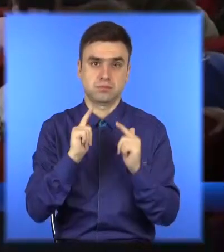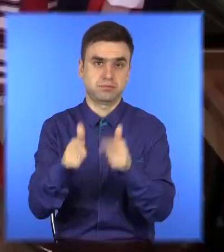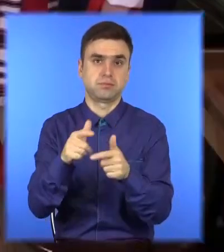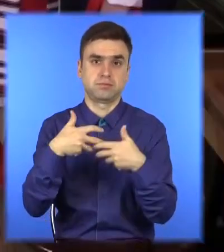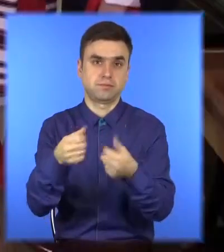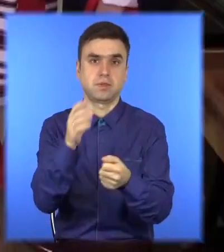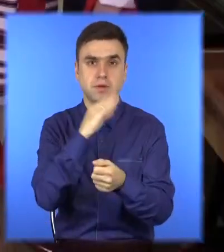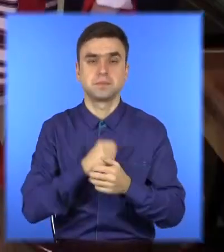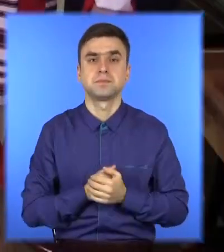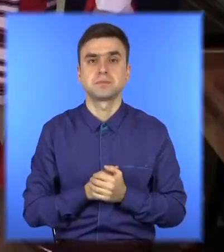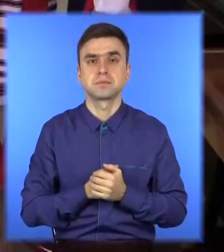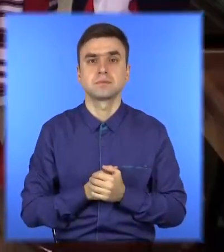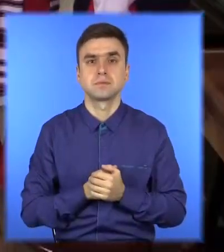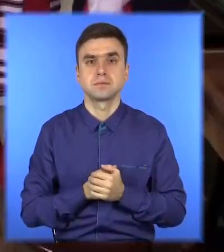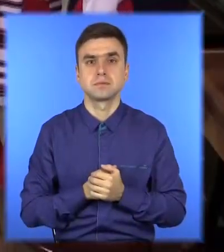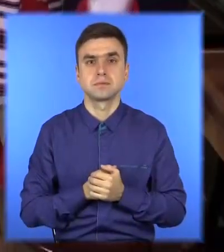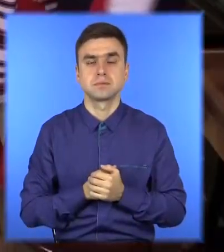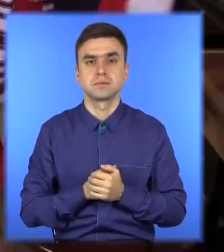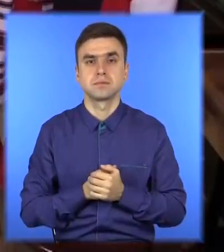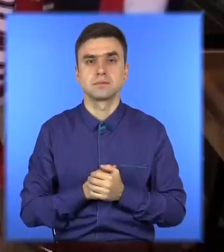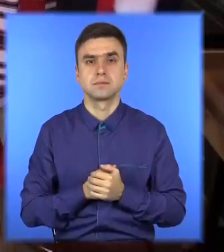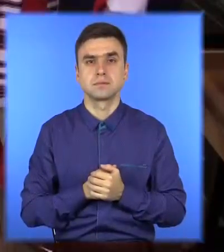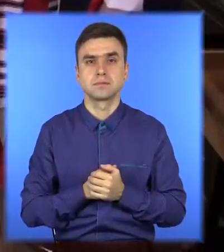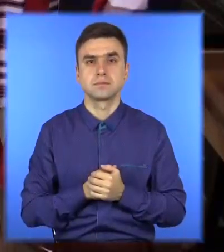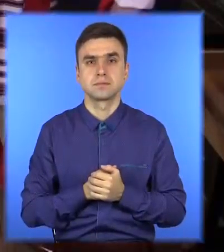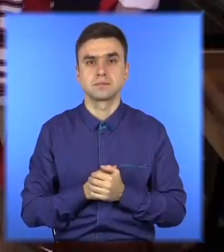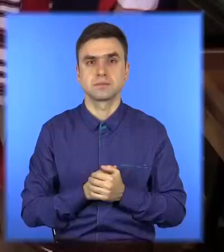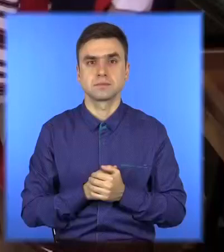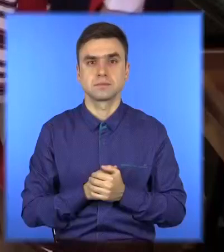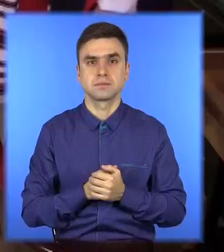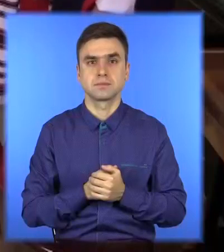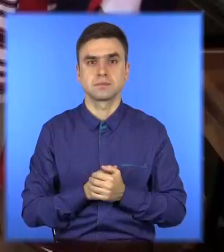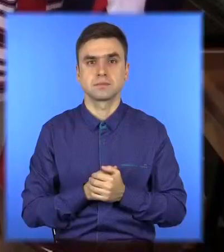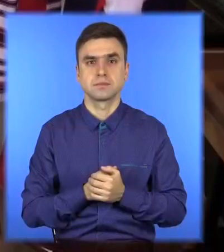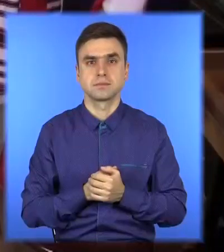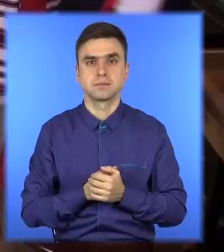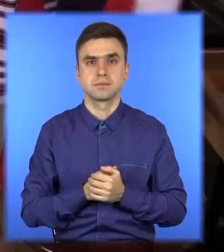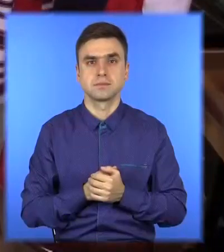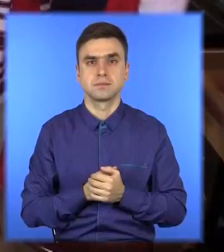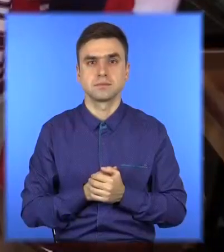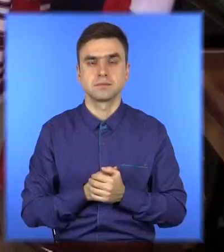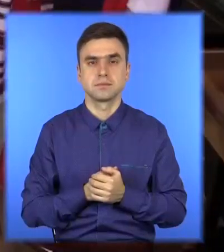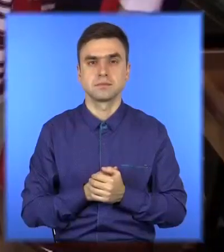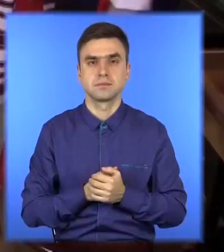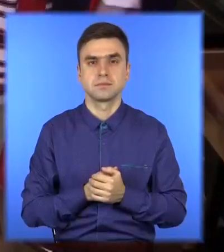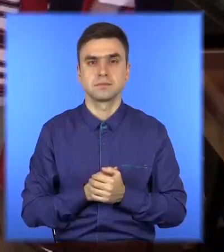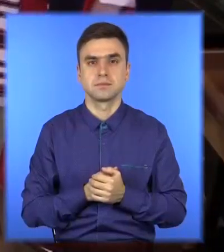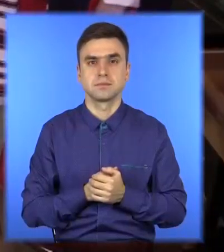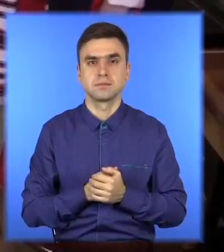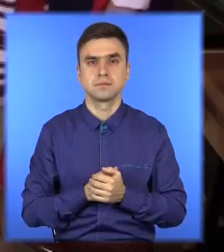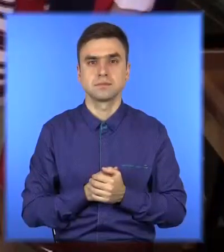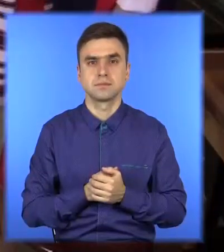Перший міський наші, мові реті наї має,